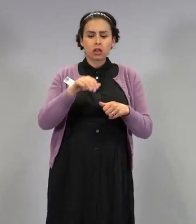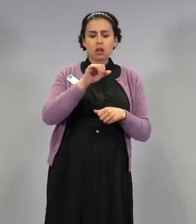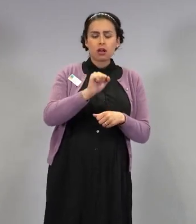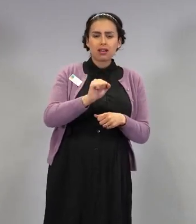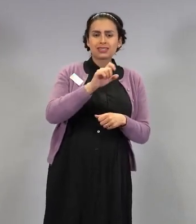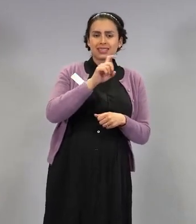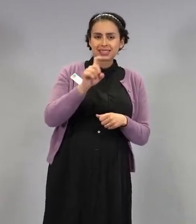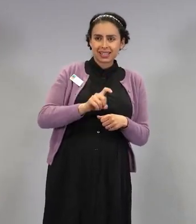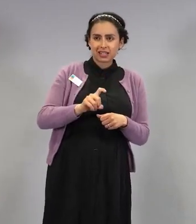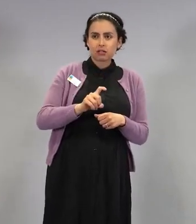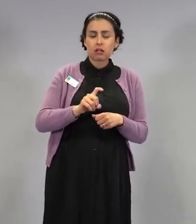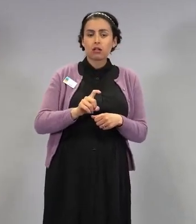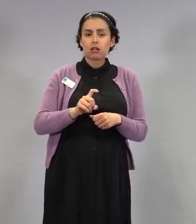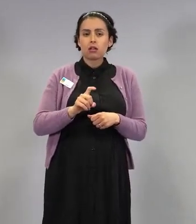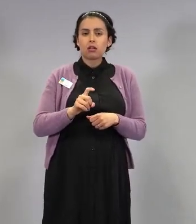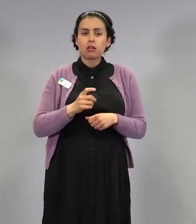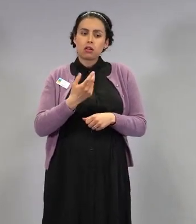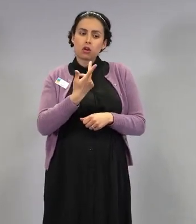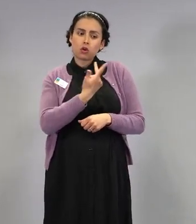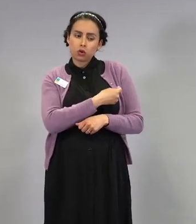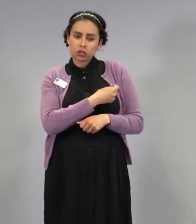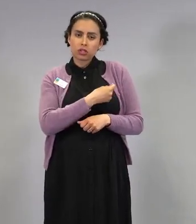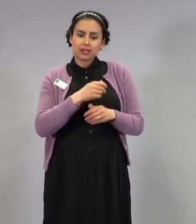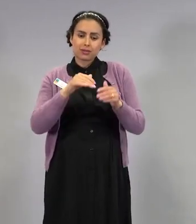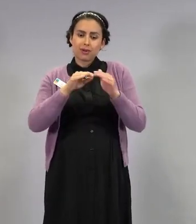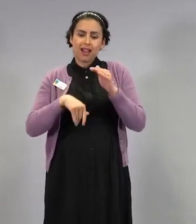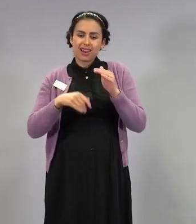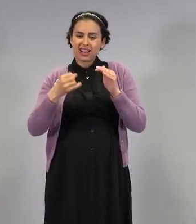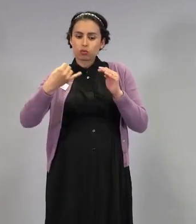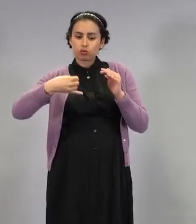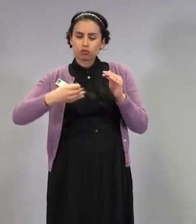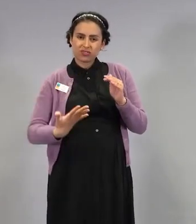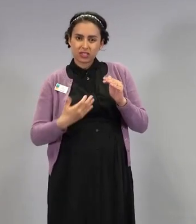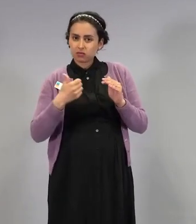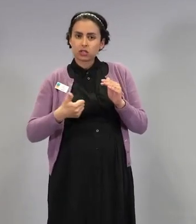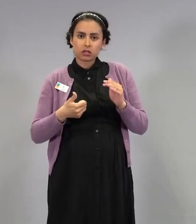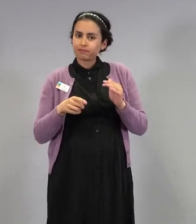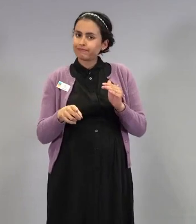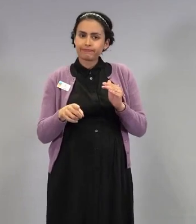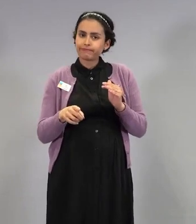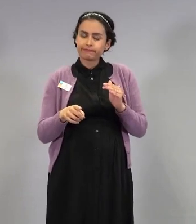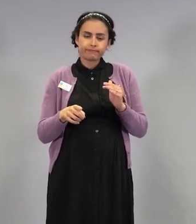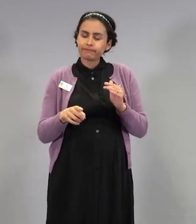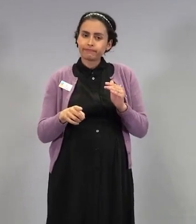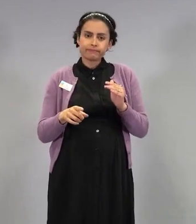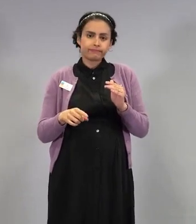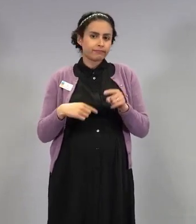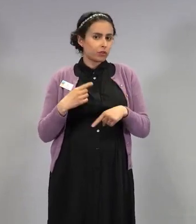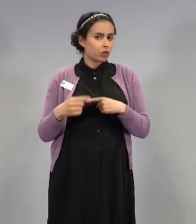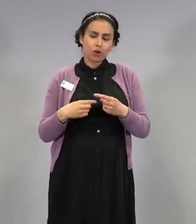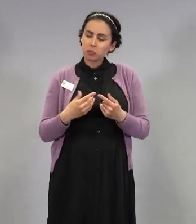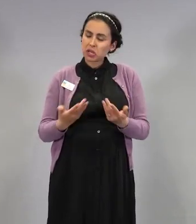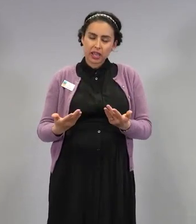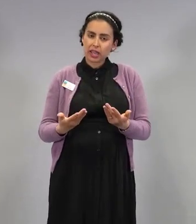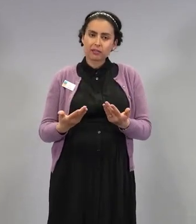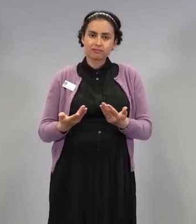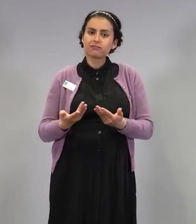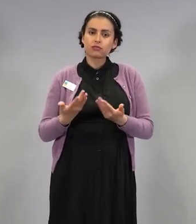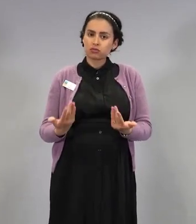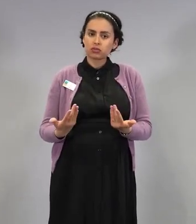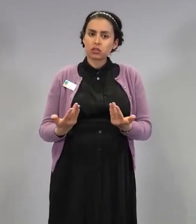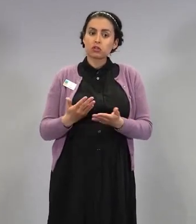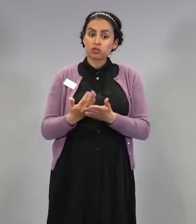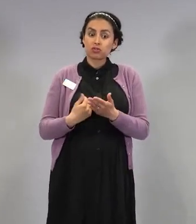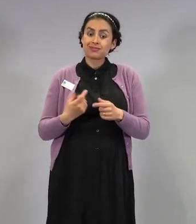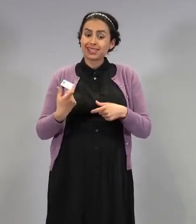-rokotetta kaiken kaikkiaan käytettäisiin alle 65-vuotiaalle, niin se on vähän niin kuin nyt pois sulle vakuutusasiankin takia. Mutta